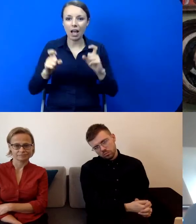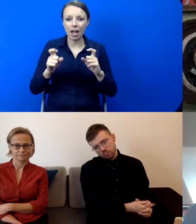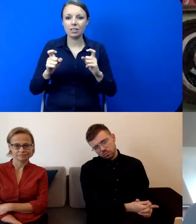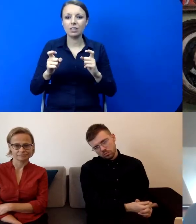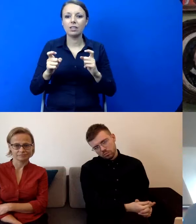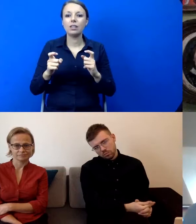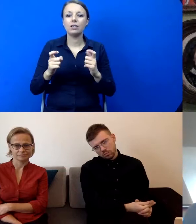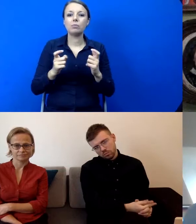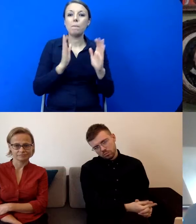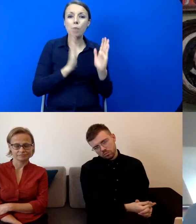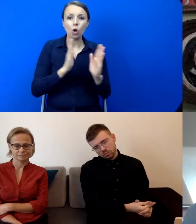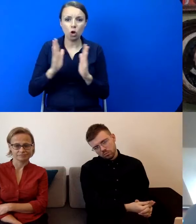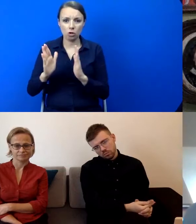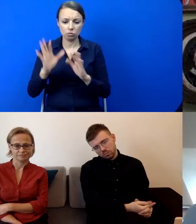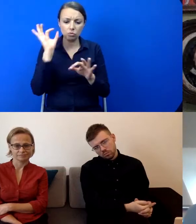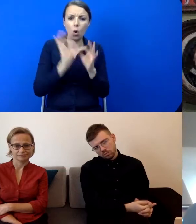co mieliśmy.